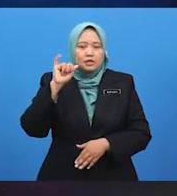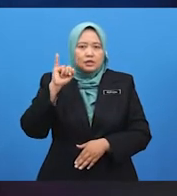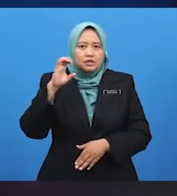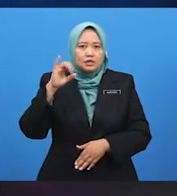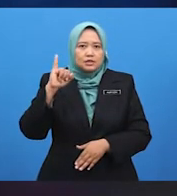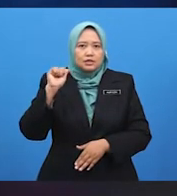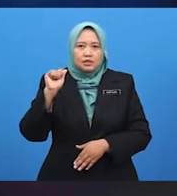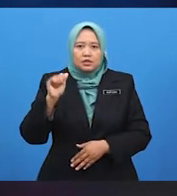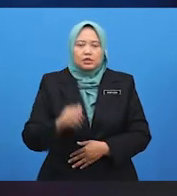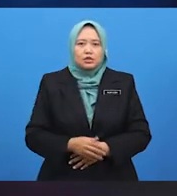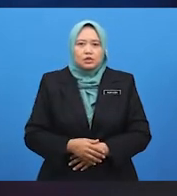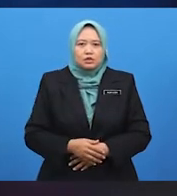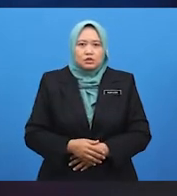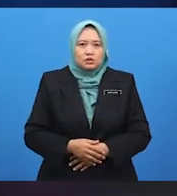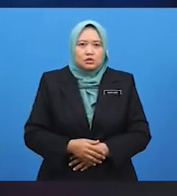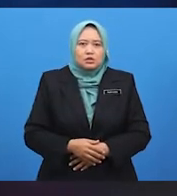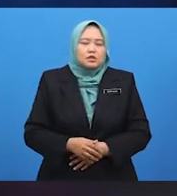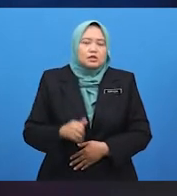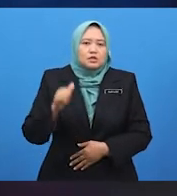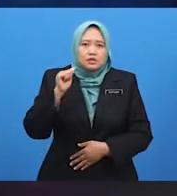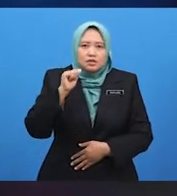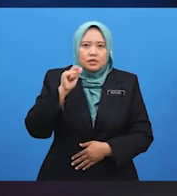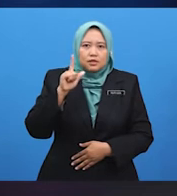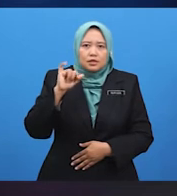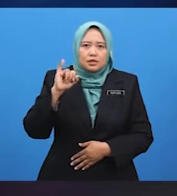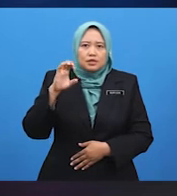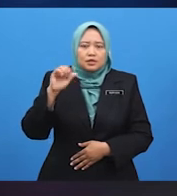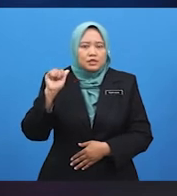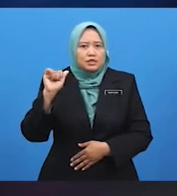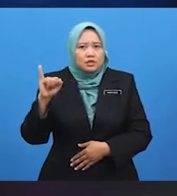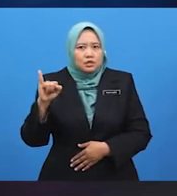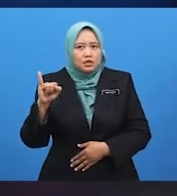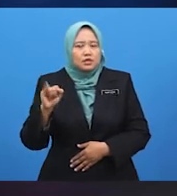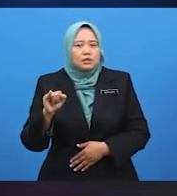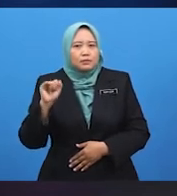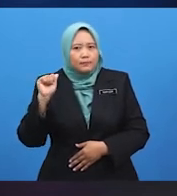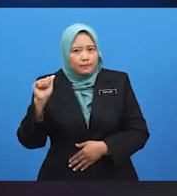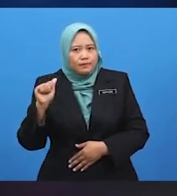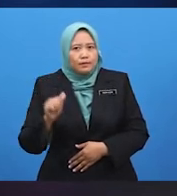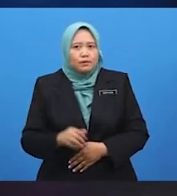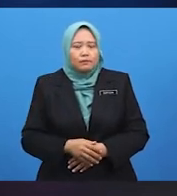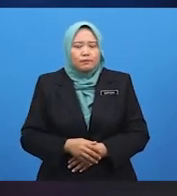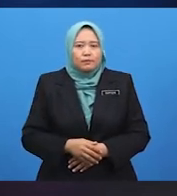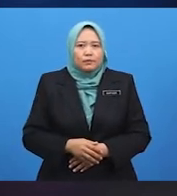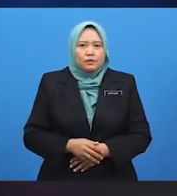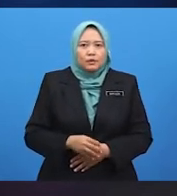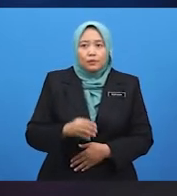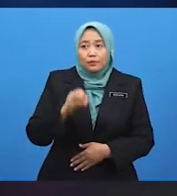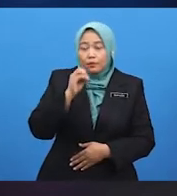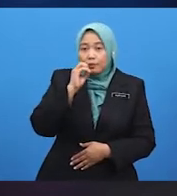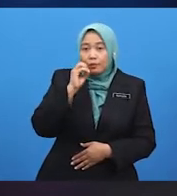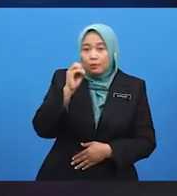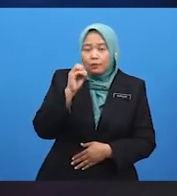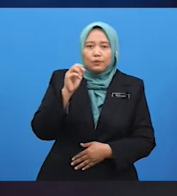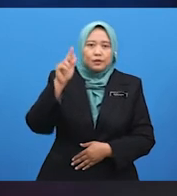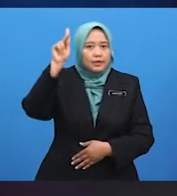Alicia? Oh, Alicia. Eh, siapa itu? Oh, Kamal. Ya, Kamal. Kenapa?